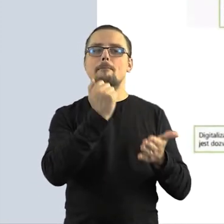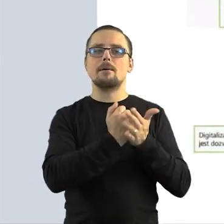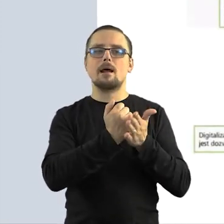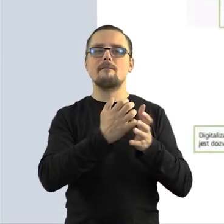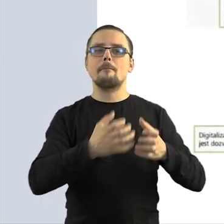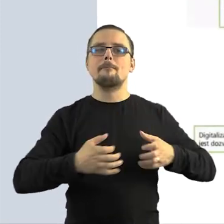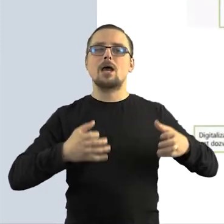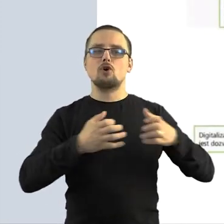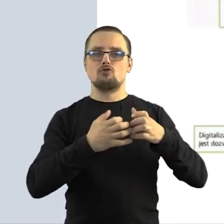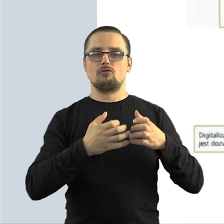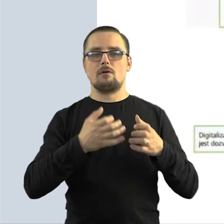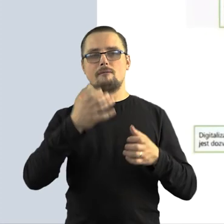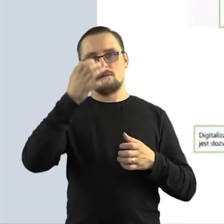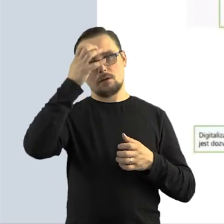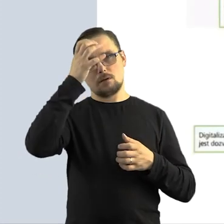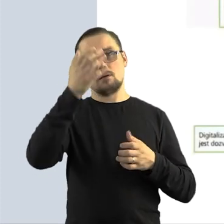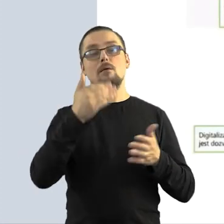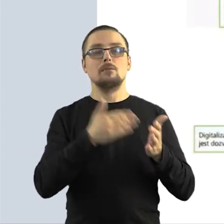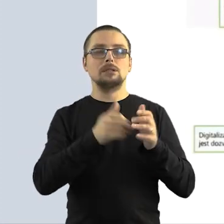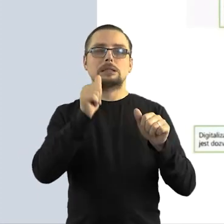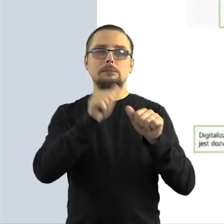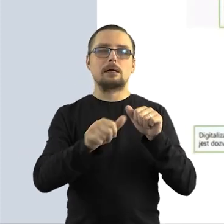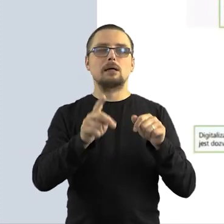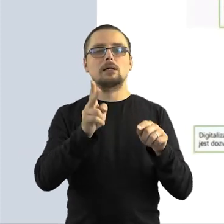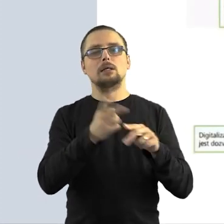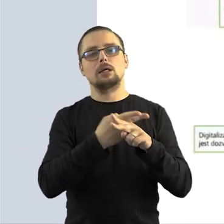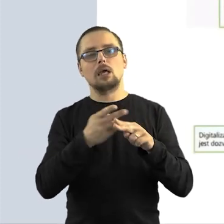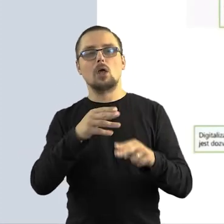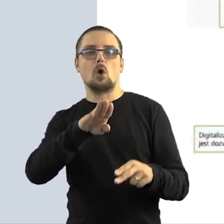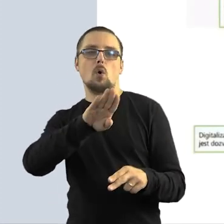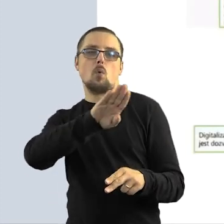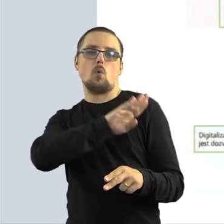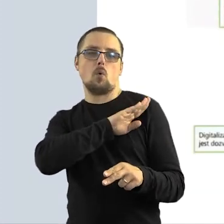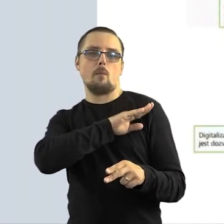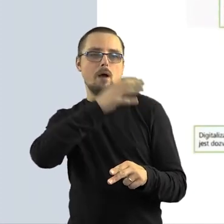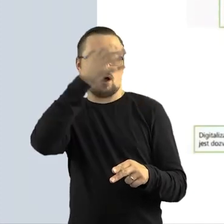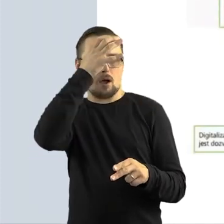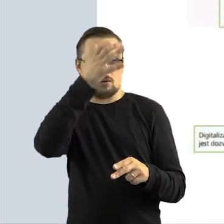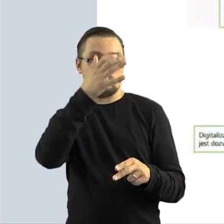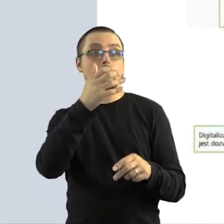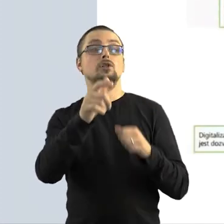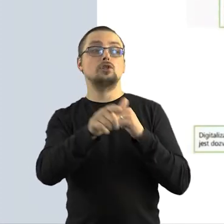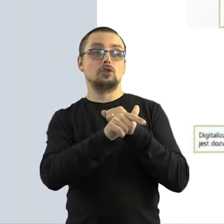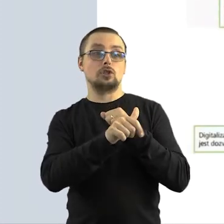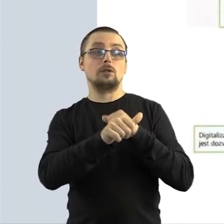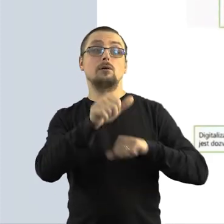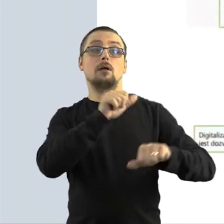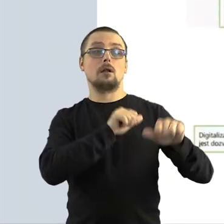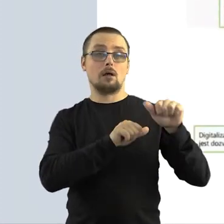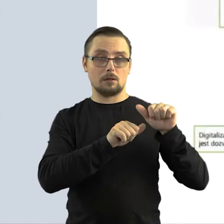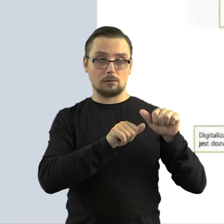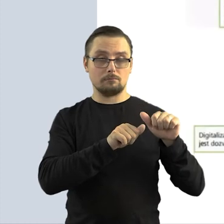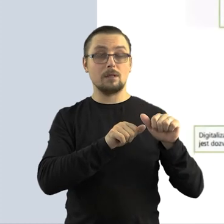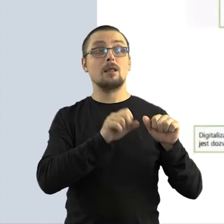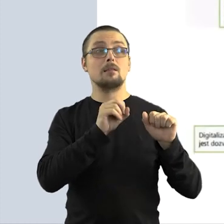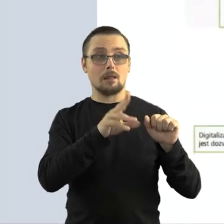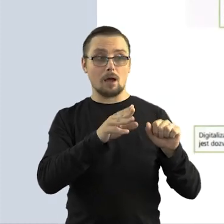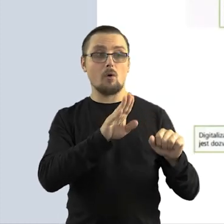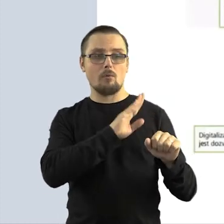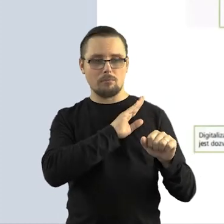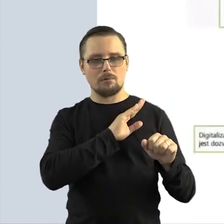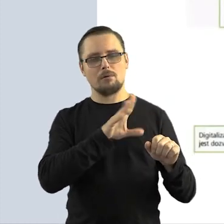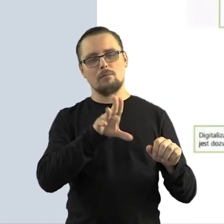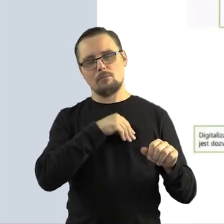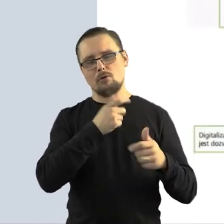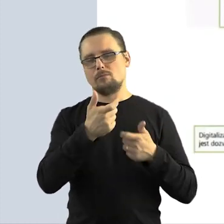chroniony majątkowymi prawami autorskimi. I tutaj jest pytanie o to, jak dawno umarł twórca danego utworu. Jeśli umarł powyżej 70